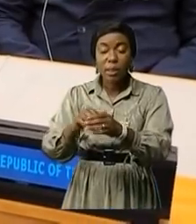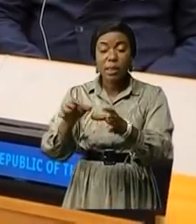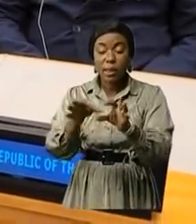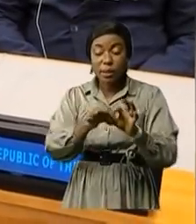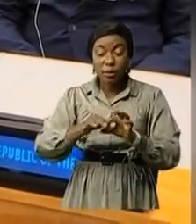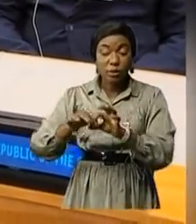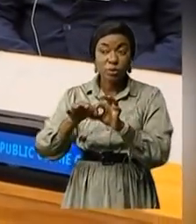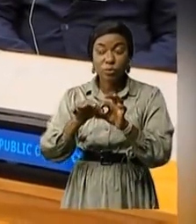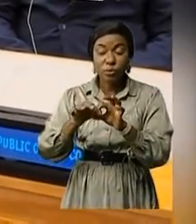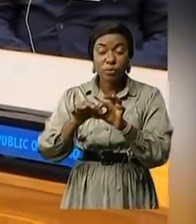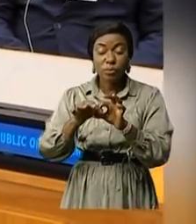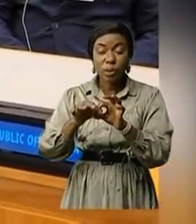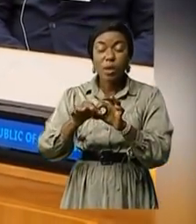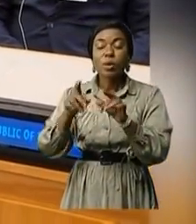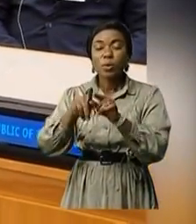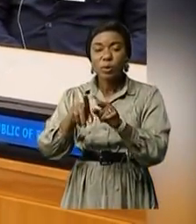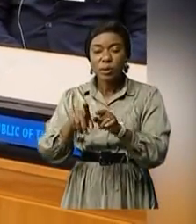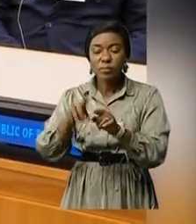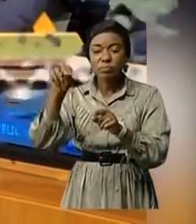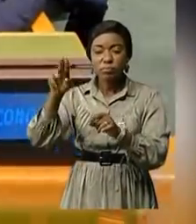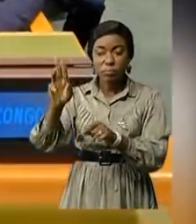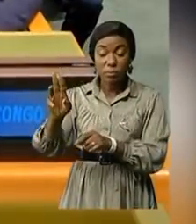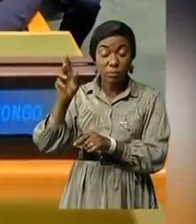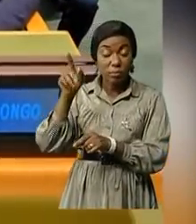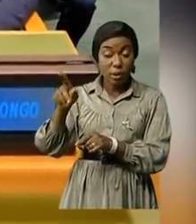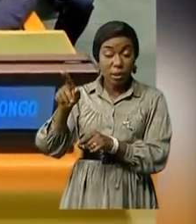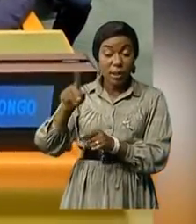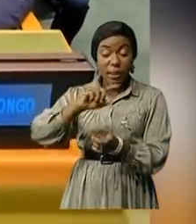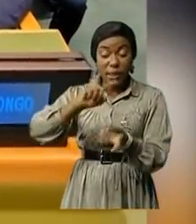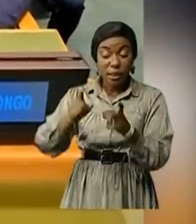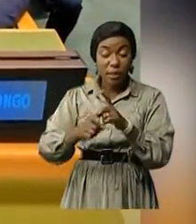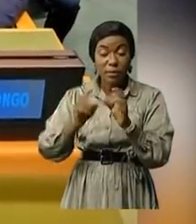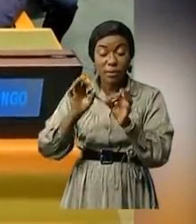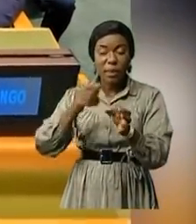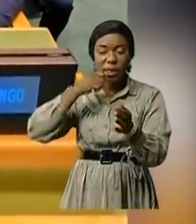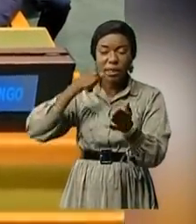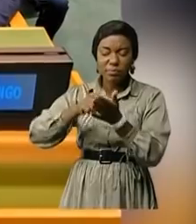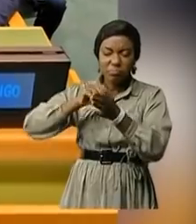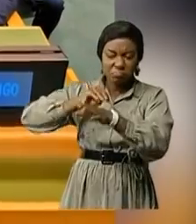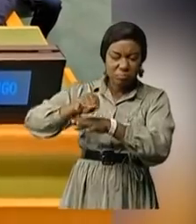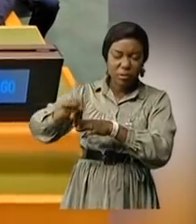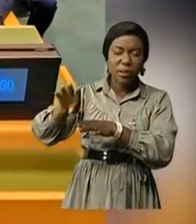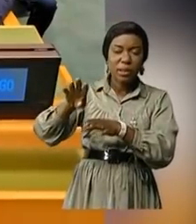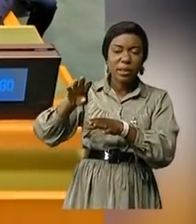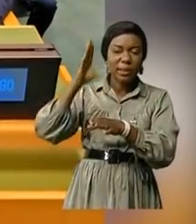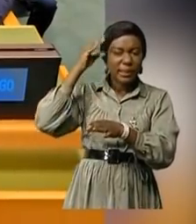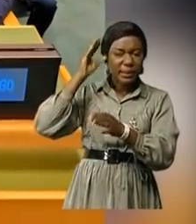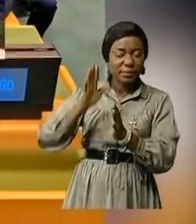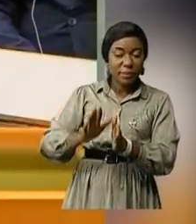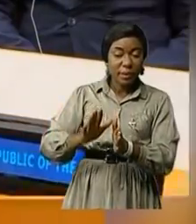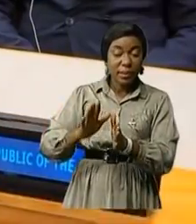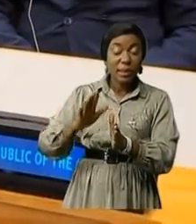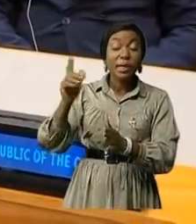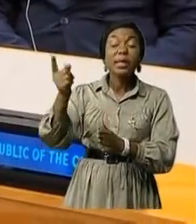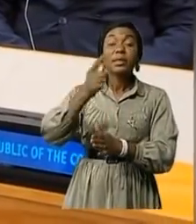du conseil de droits de l'homme des renouvellements du mandat des experts internationaux sur les Kassai et dans d'autres provinces où l'on